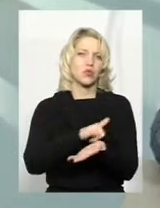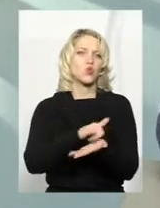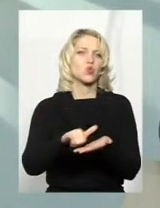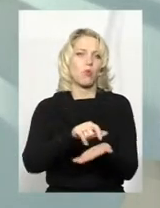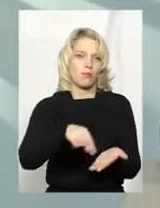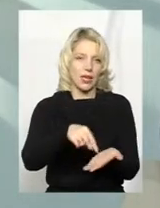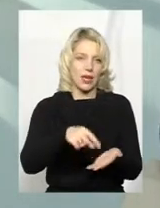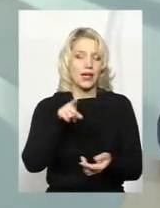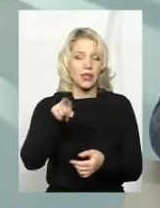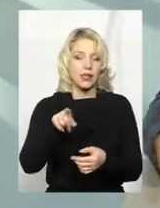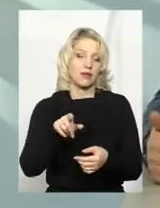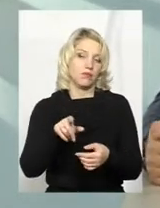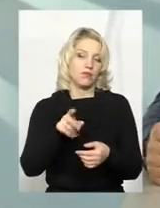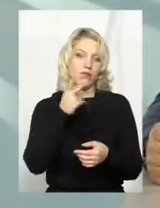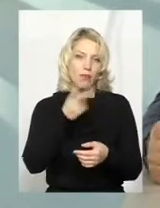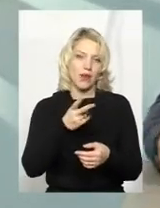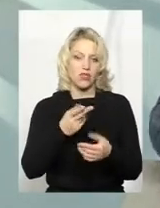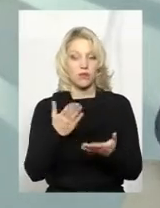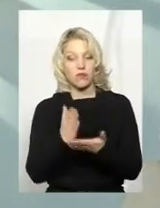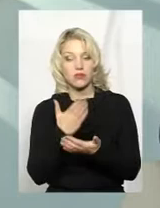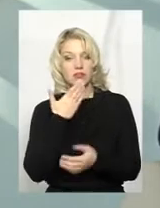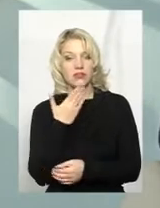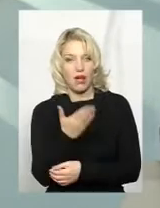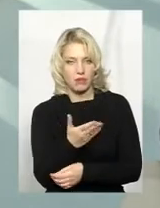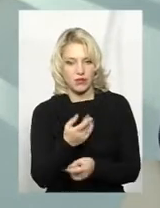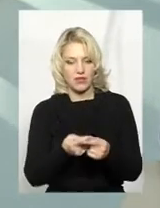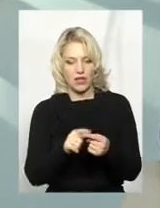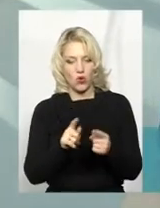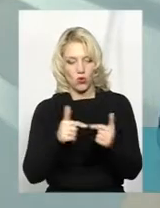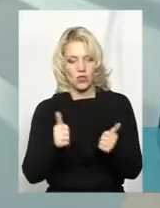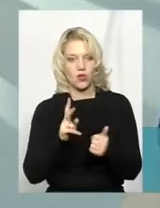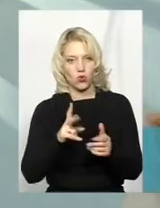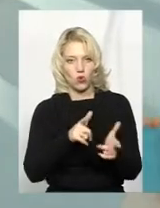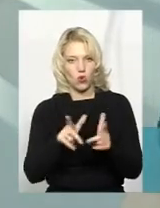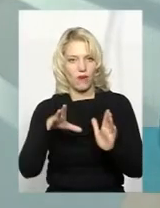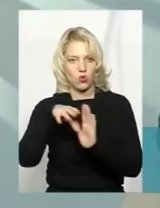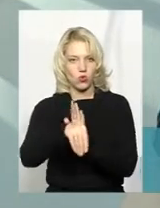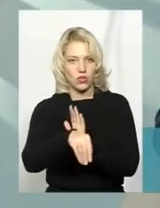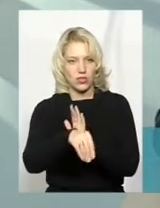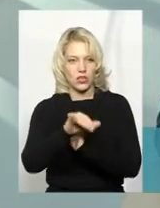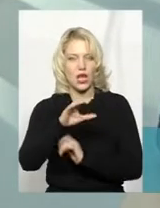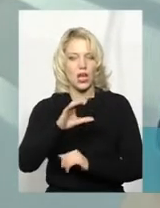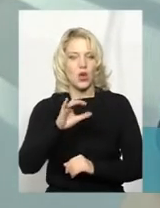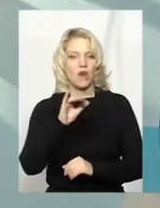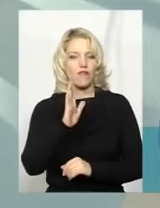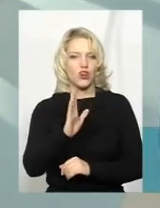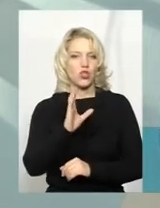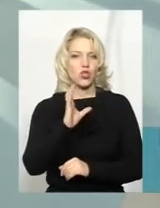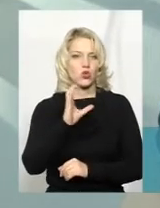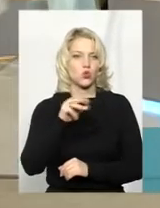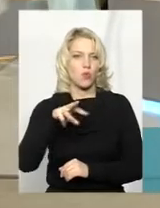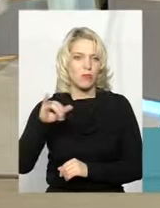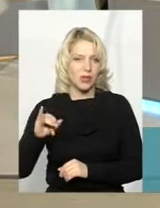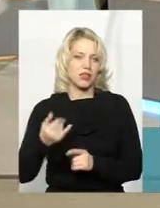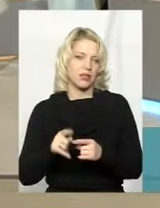І тоді вже безпосередньо ми побачимо, що є запит саме від цієї організації, яка готова включитися в Сумах. І я думаю,